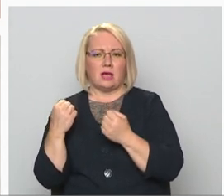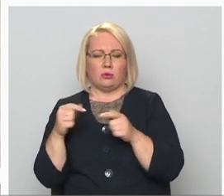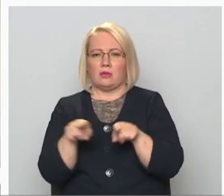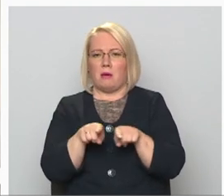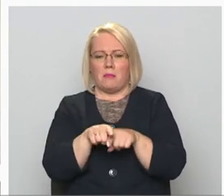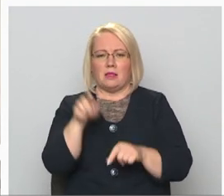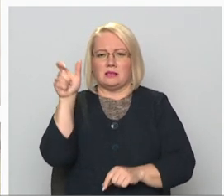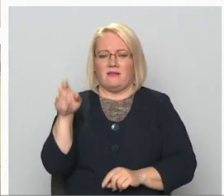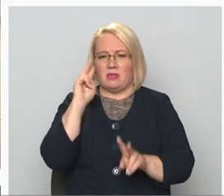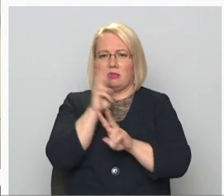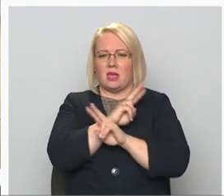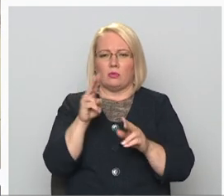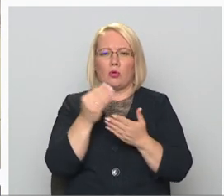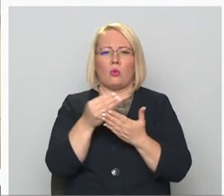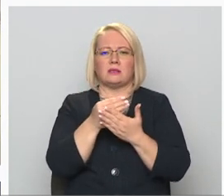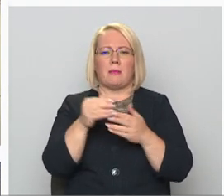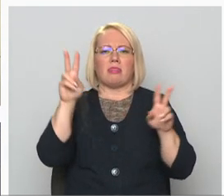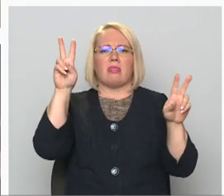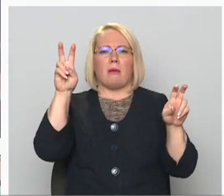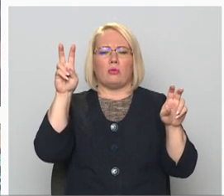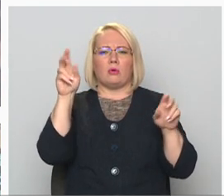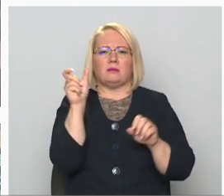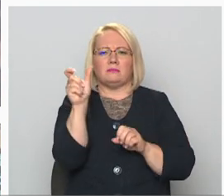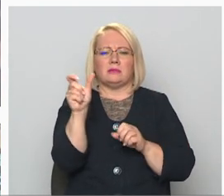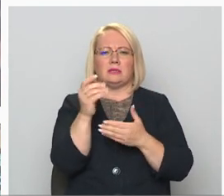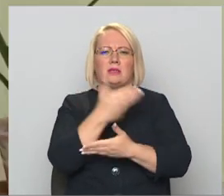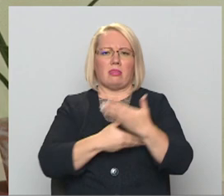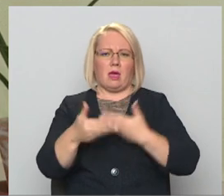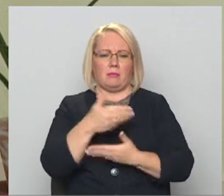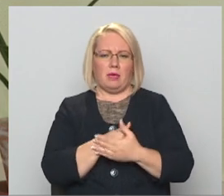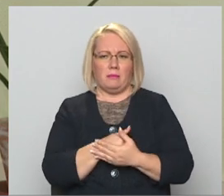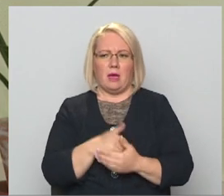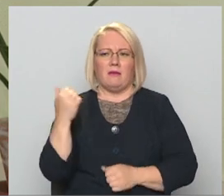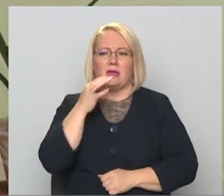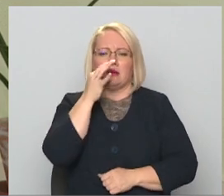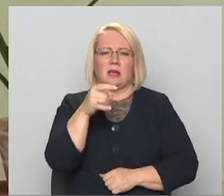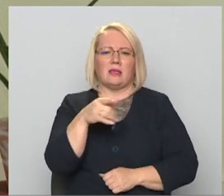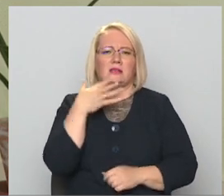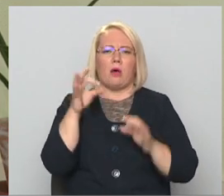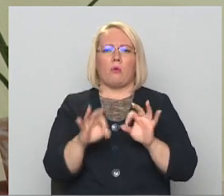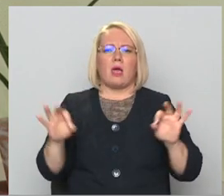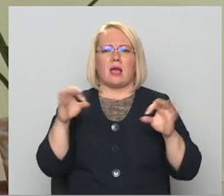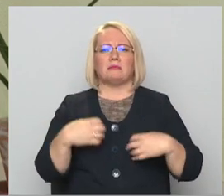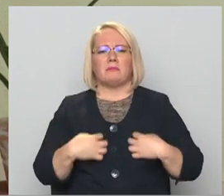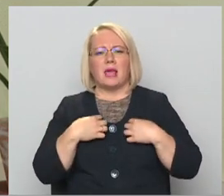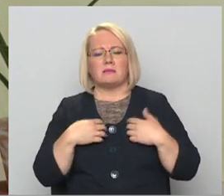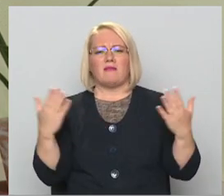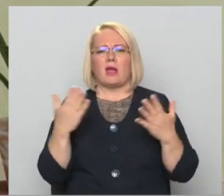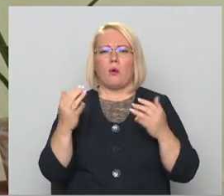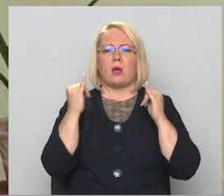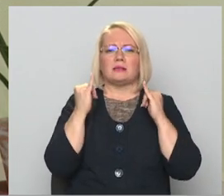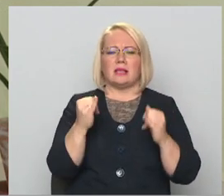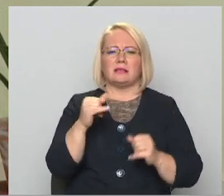nesaprot, ko nozīmē tēm turis – sadarbība. Tas nav nekas briesmīgs vai kaut kas slikts, pašam